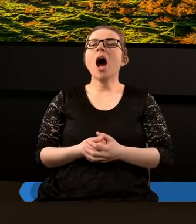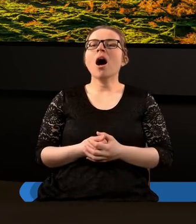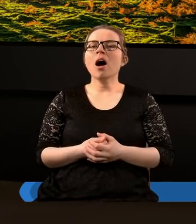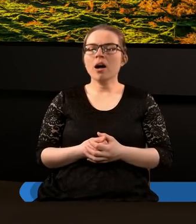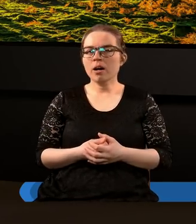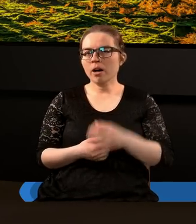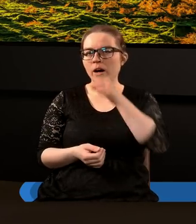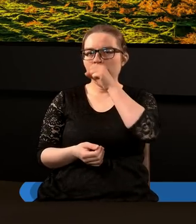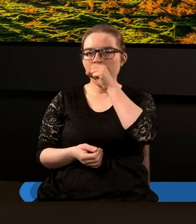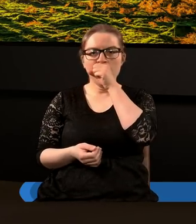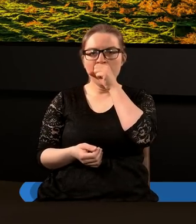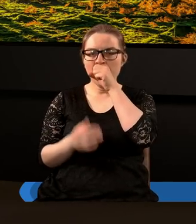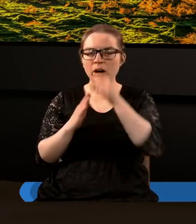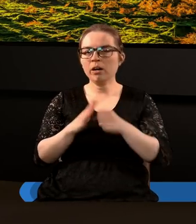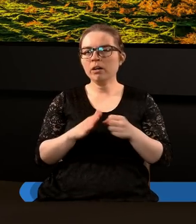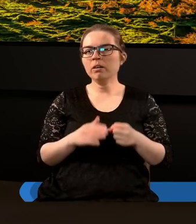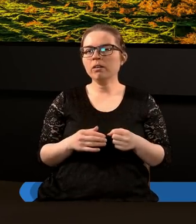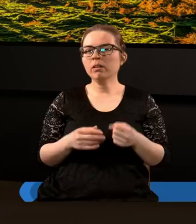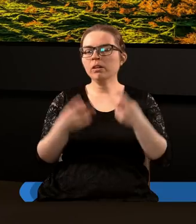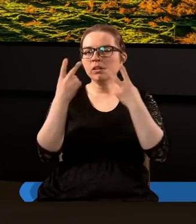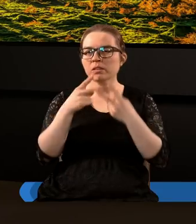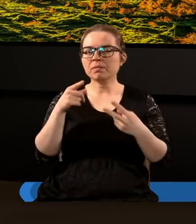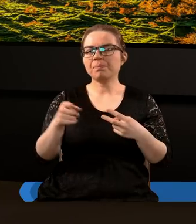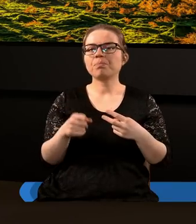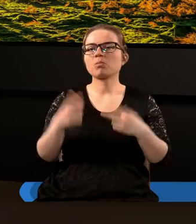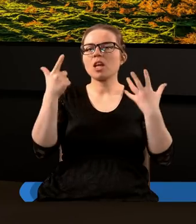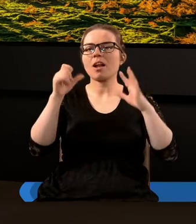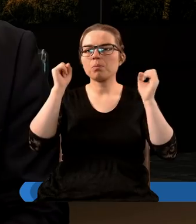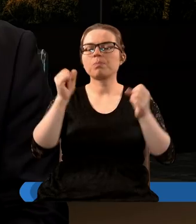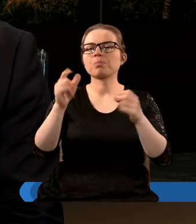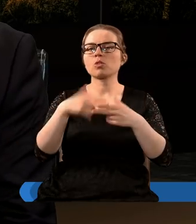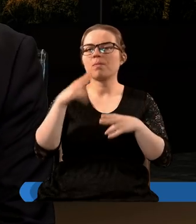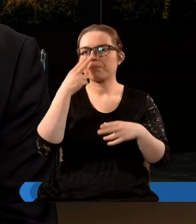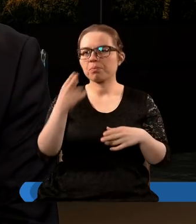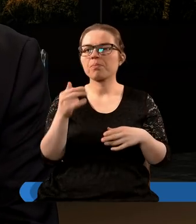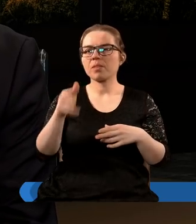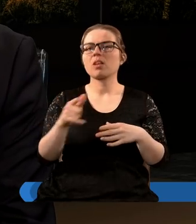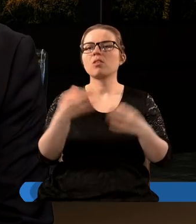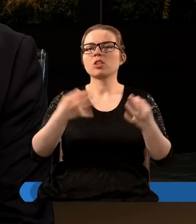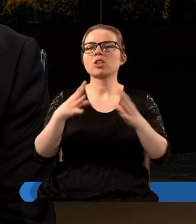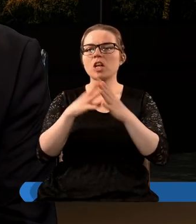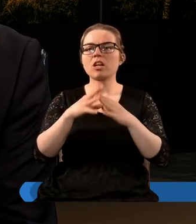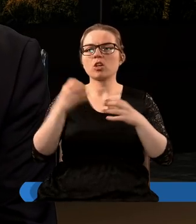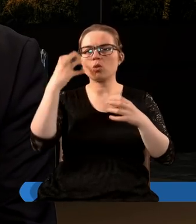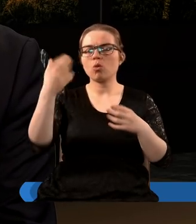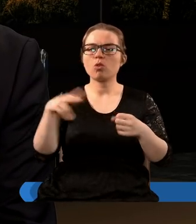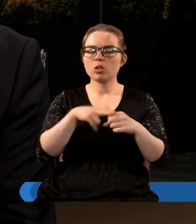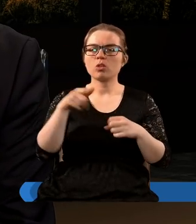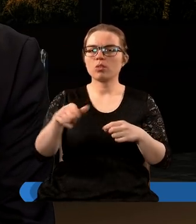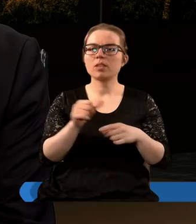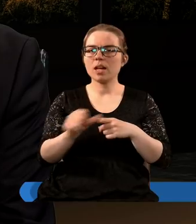Może Mariusz poprosi Cię przeczytać. Spróbuję od dwunastego a dziesięć rogów które widziałeś to dziesięciu królów którzy